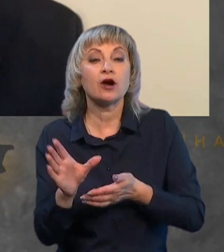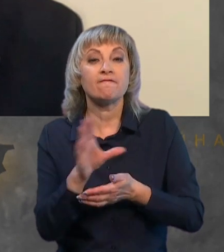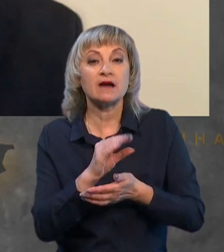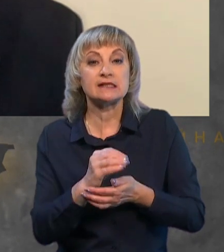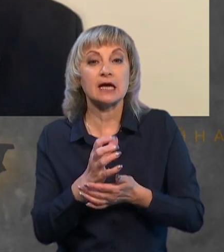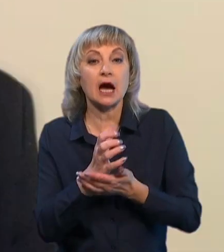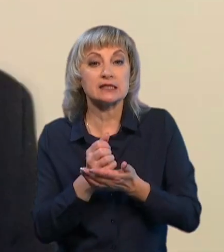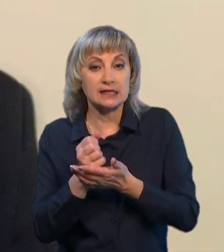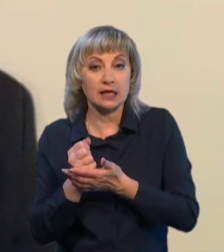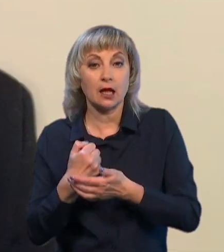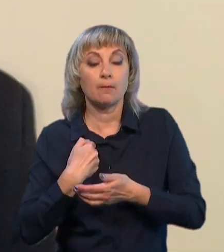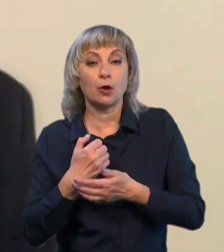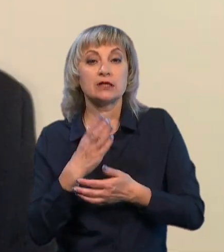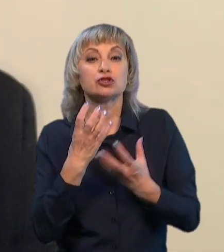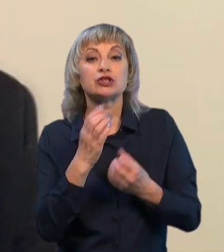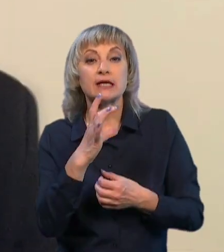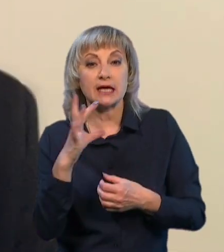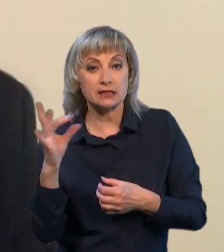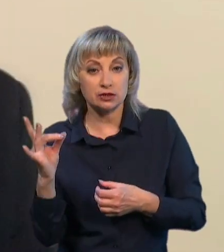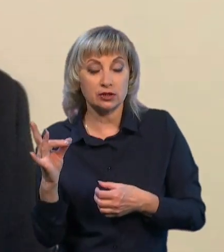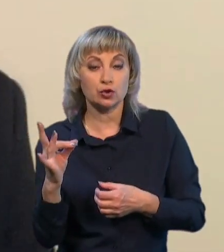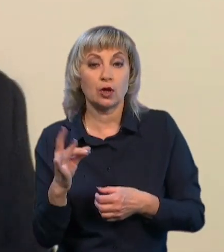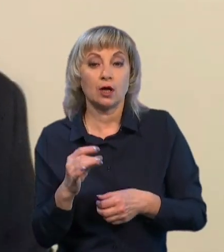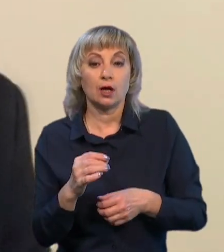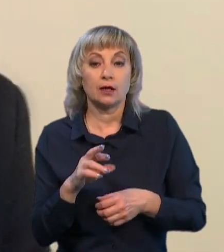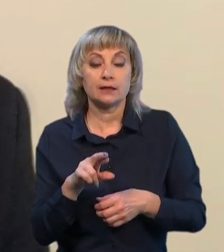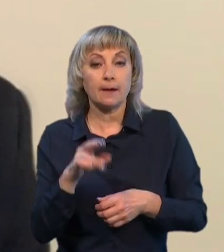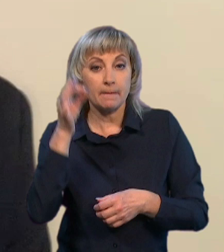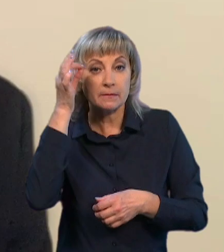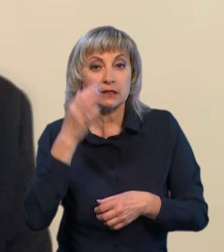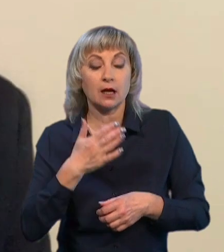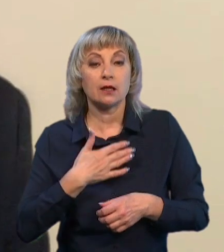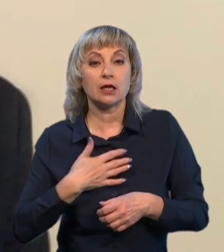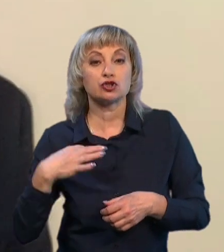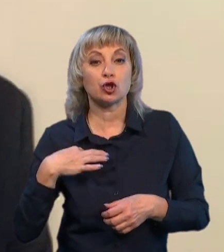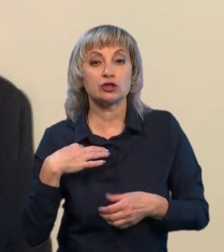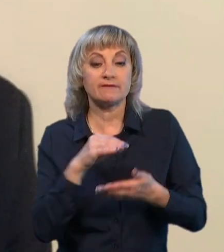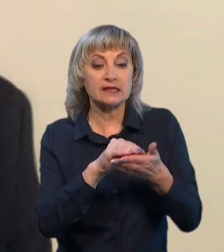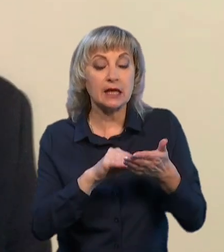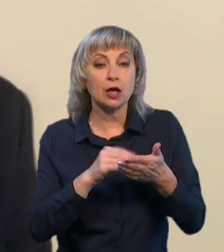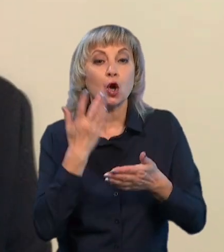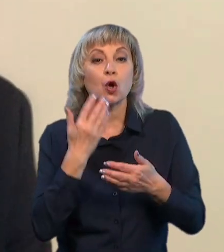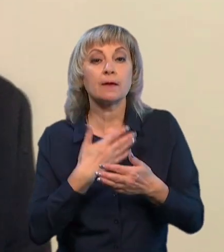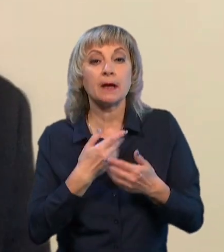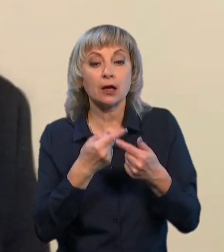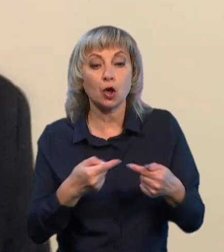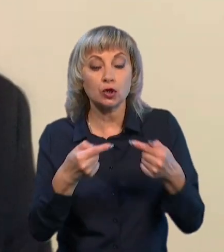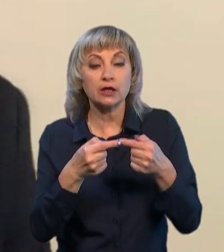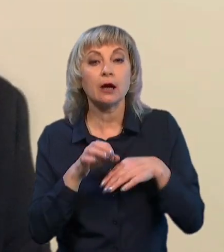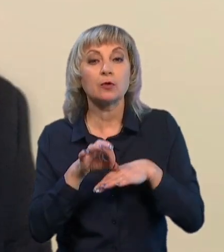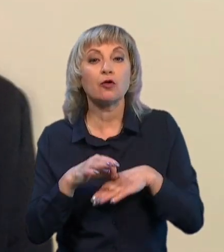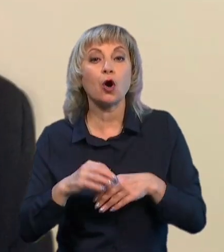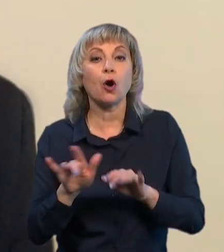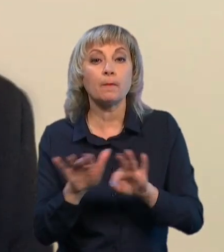боєприпасів ще Радянського Союзу. Там, я пам'ятаю, по нашому розвіду, даними конкретно, коли ми проводимо операції навіть на території Росії,